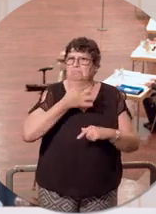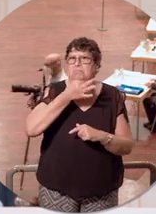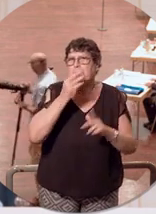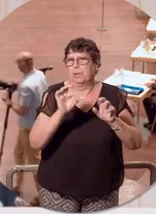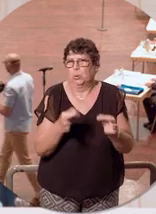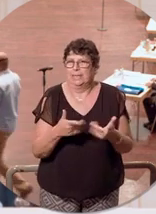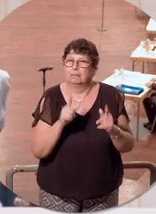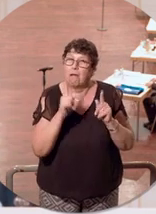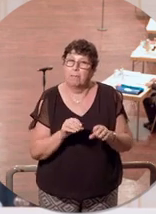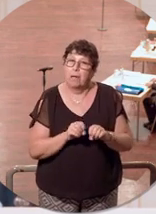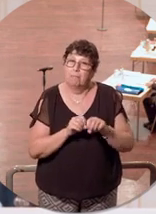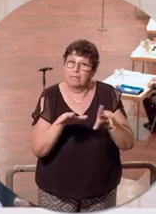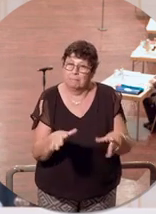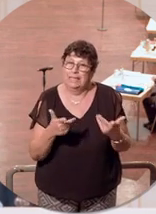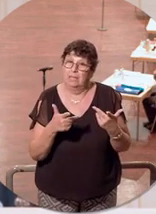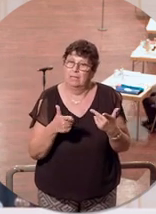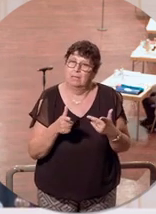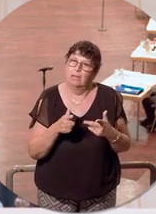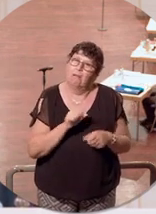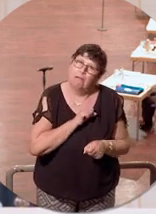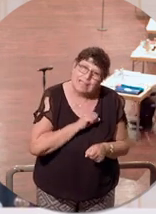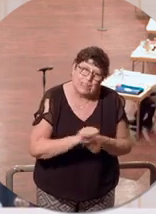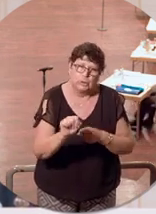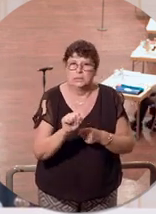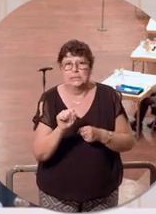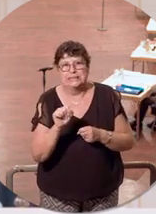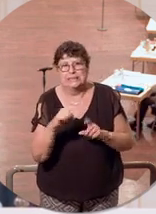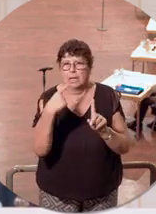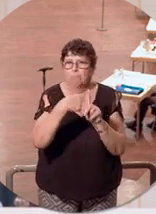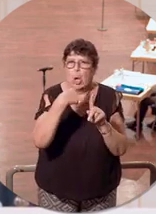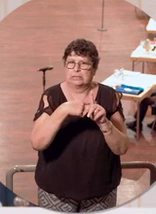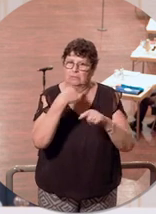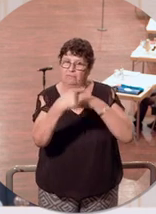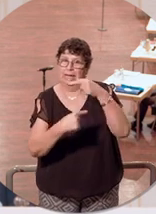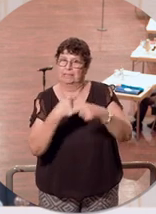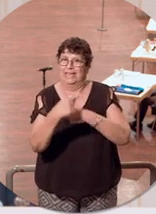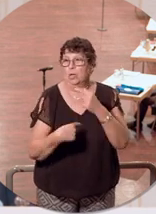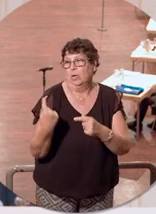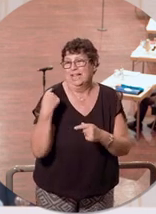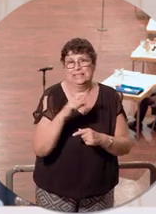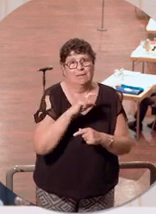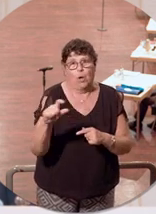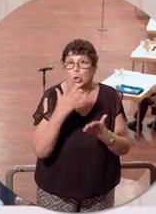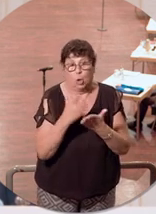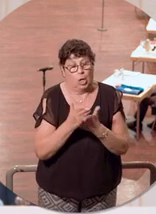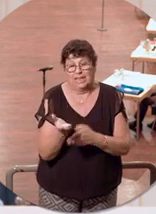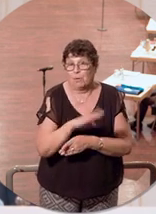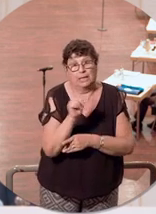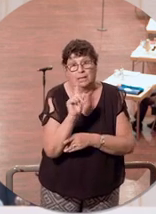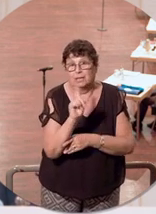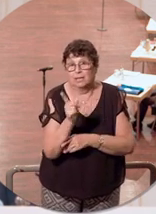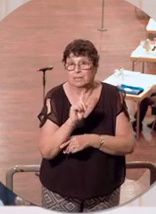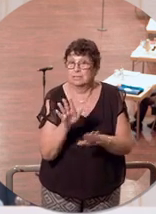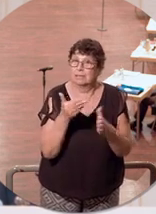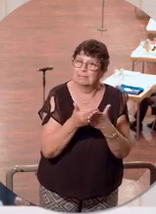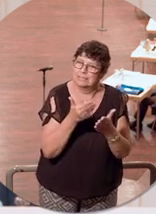die Pandemie ist eben trotz der positiven Entwicklung in den letzten Wochen längst noch nicht überwunden. Und deswegen hat sich